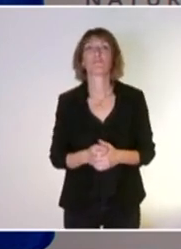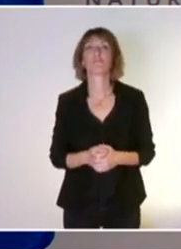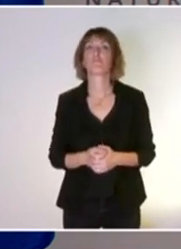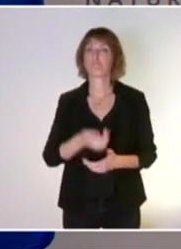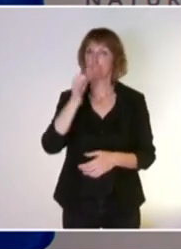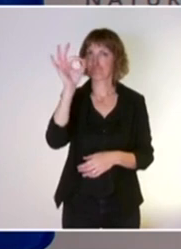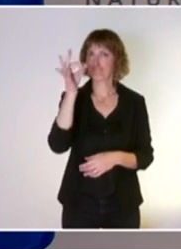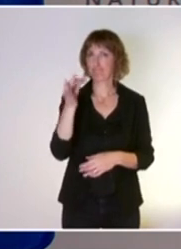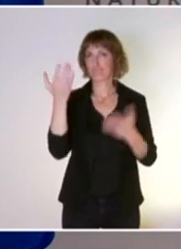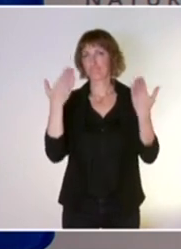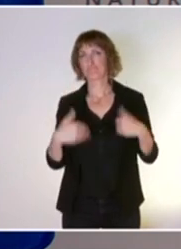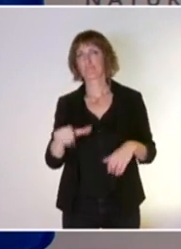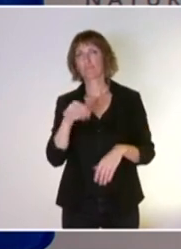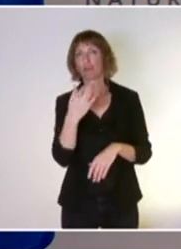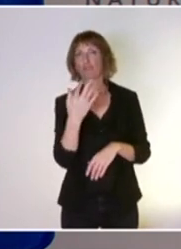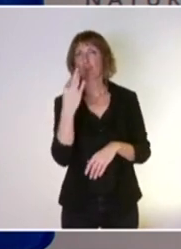Oui, pour l'AFP, s'il vous plaît.